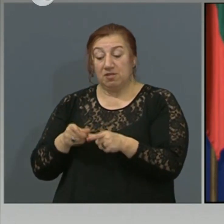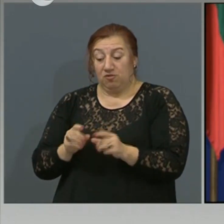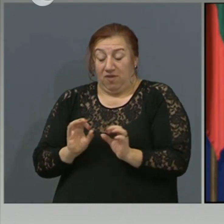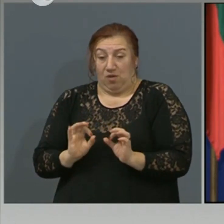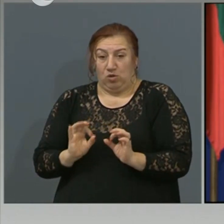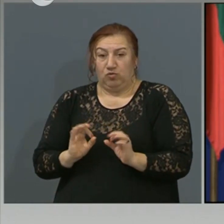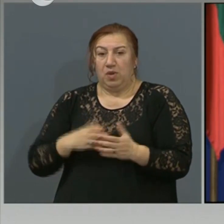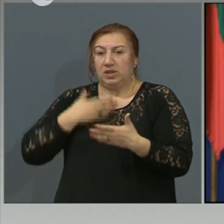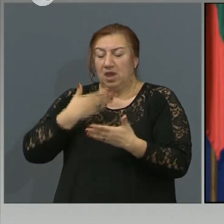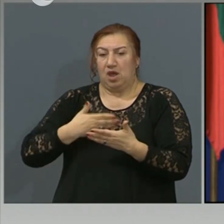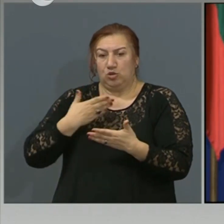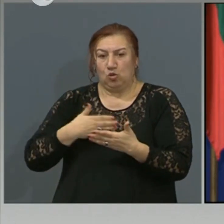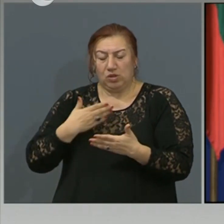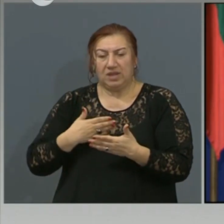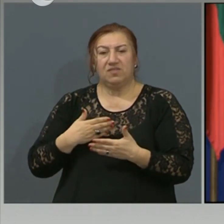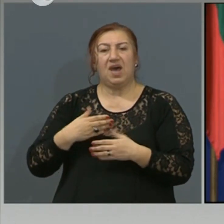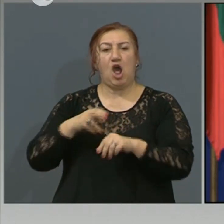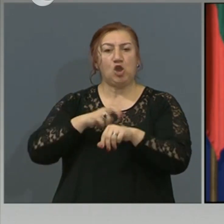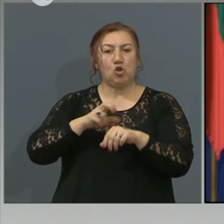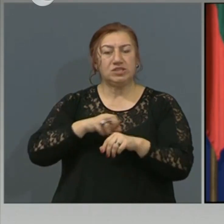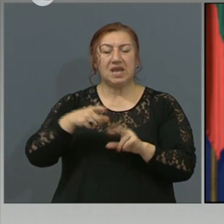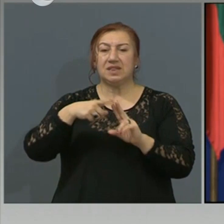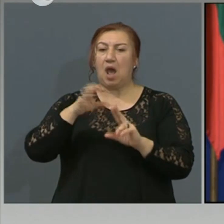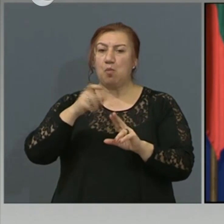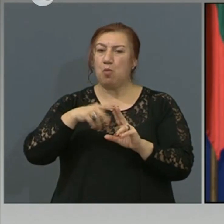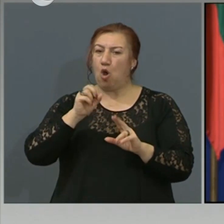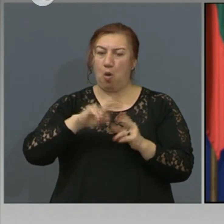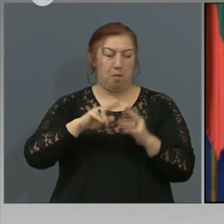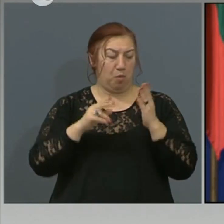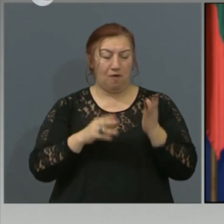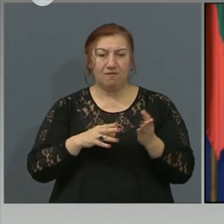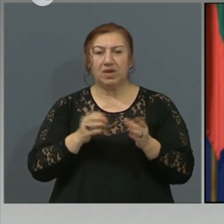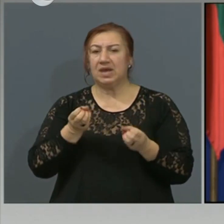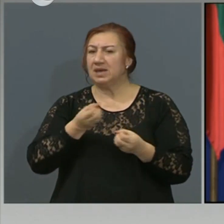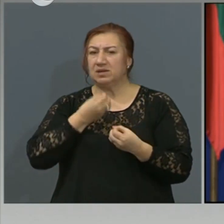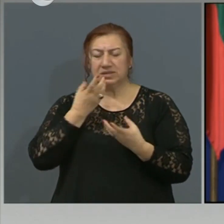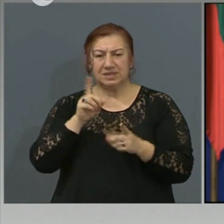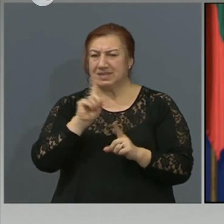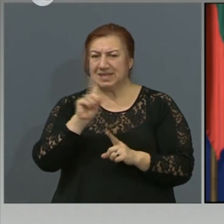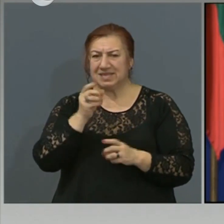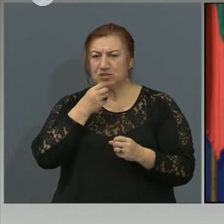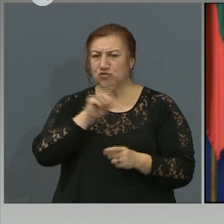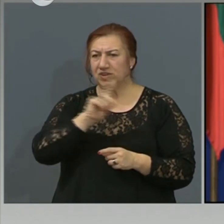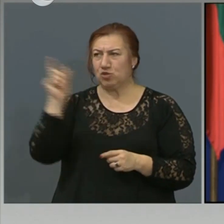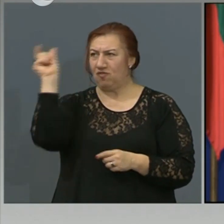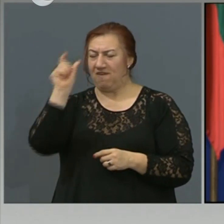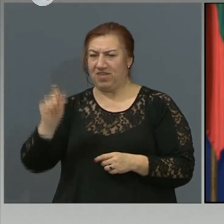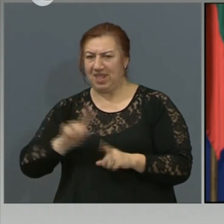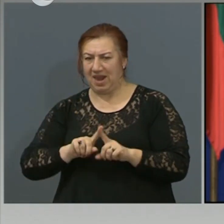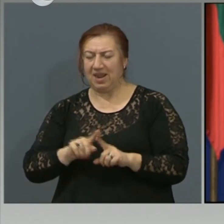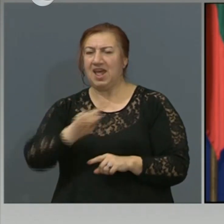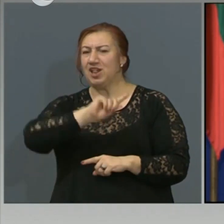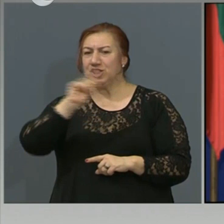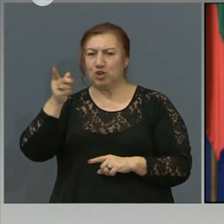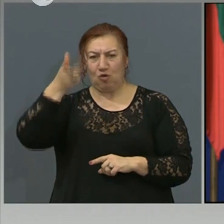момента докладва доцент Попов, със сигурност не се случва нито в Италия, нито в Франция, нито в Испания към